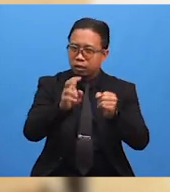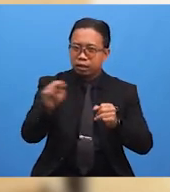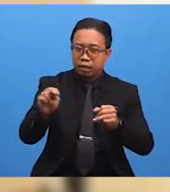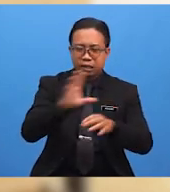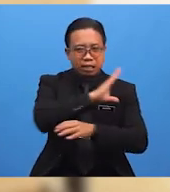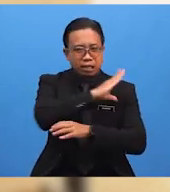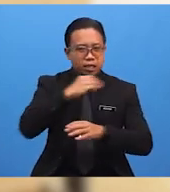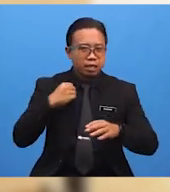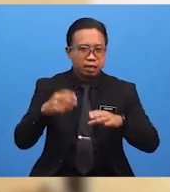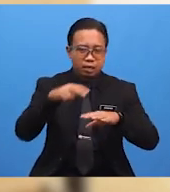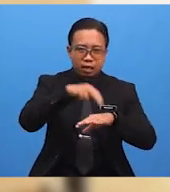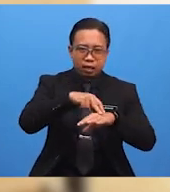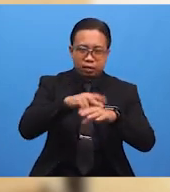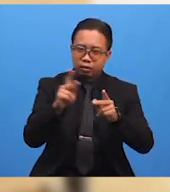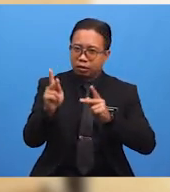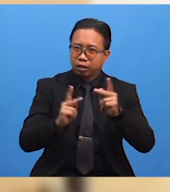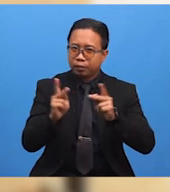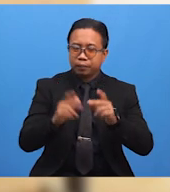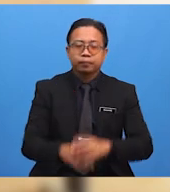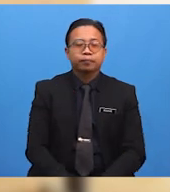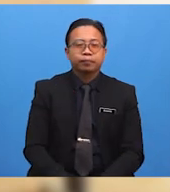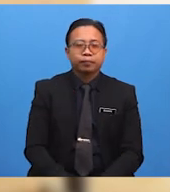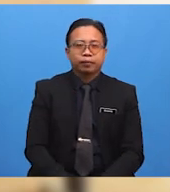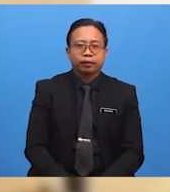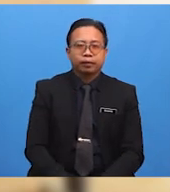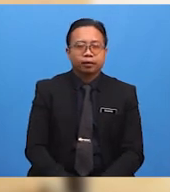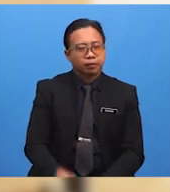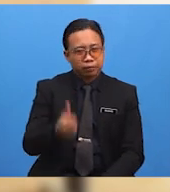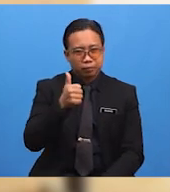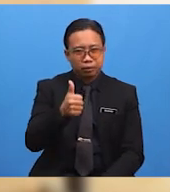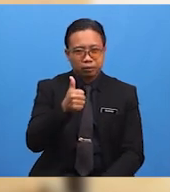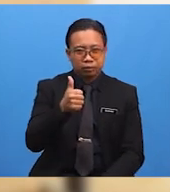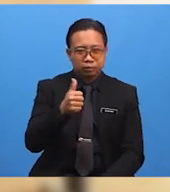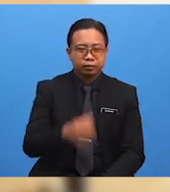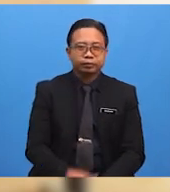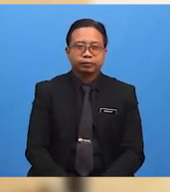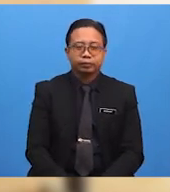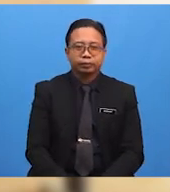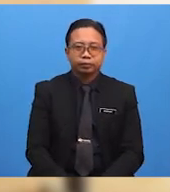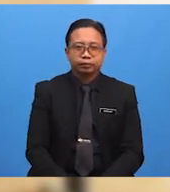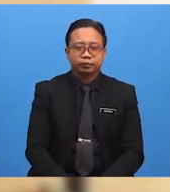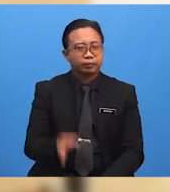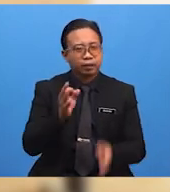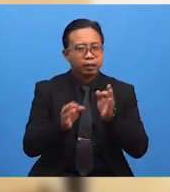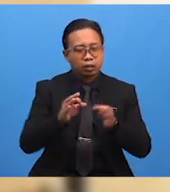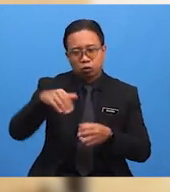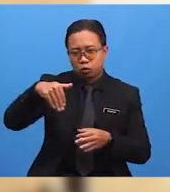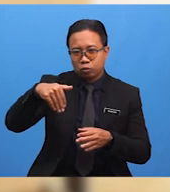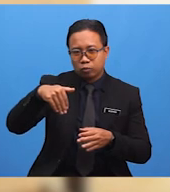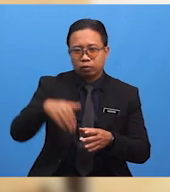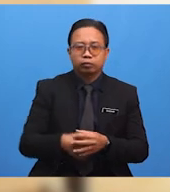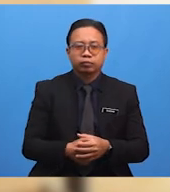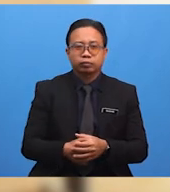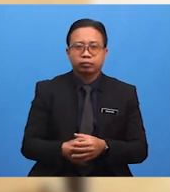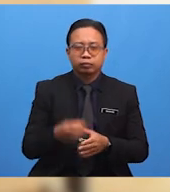kenderaan ini Alhamdulillah Bagus Kalau belum pernah